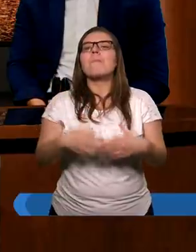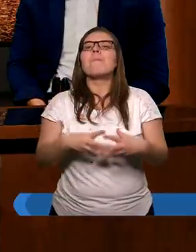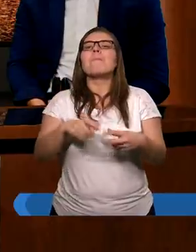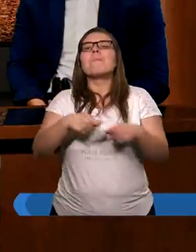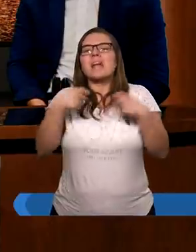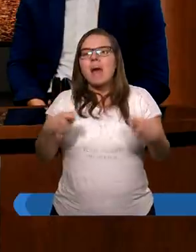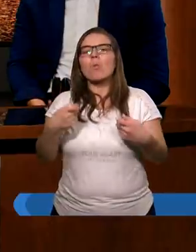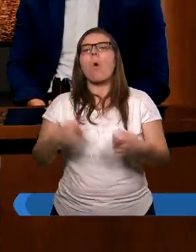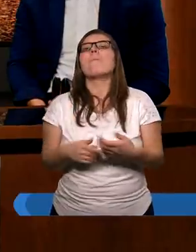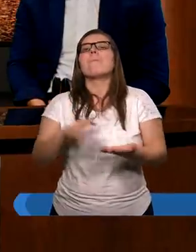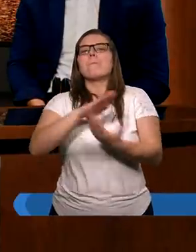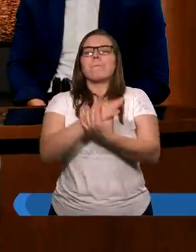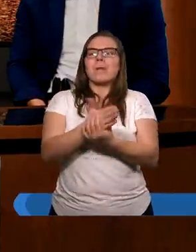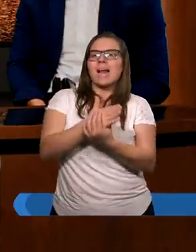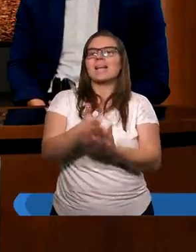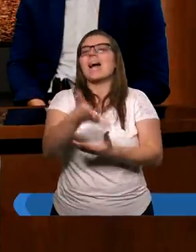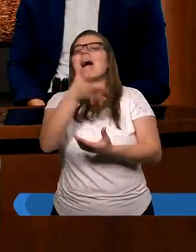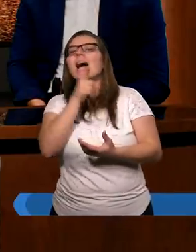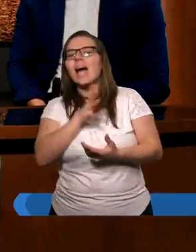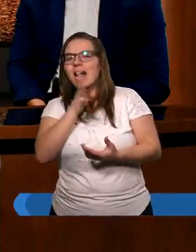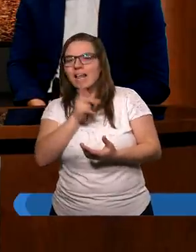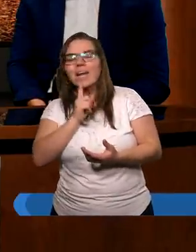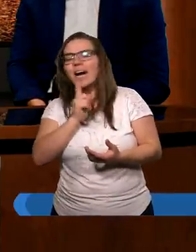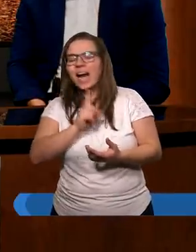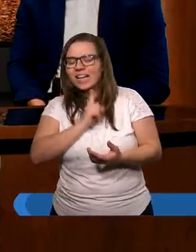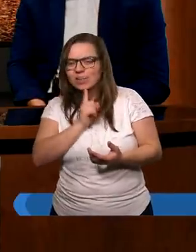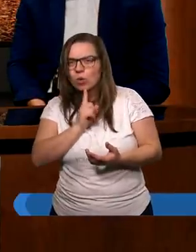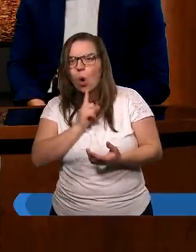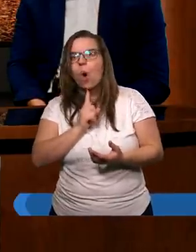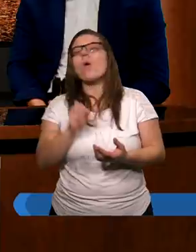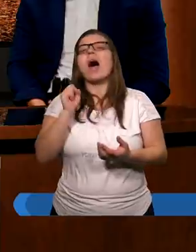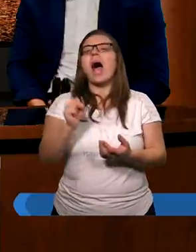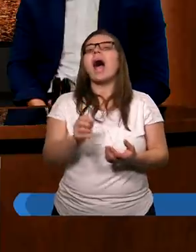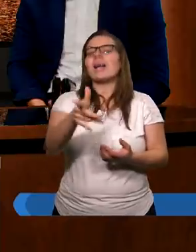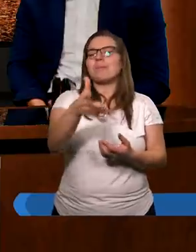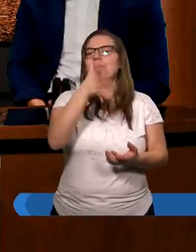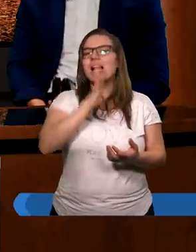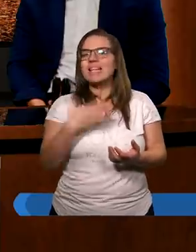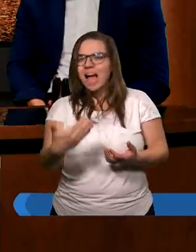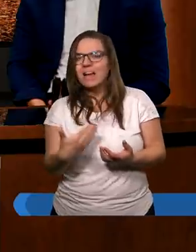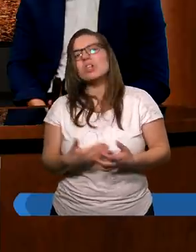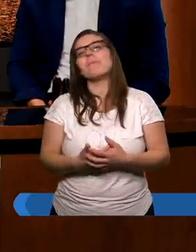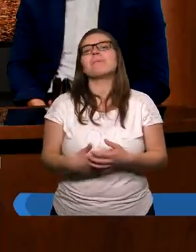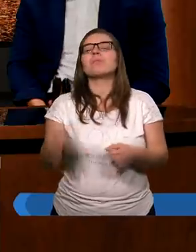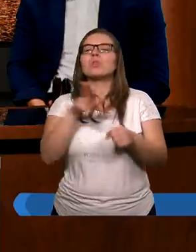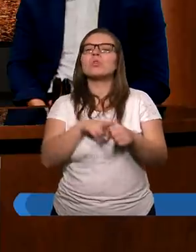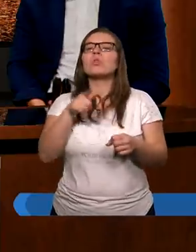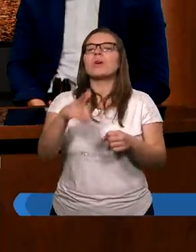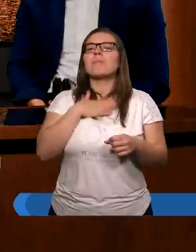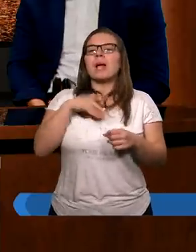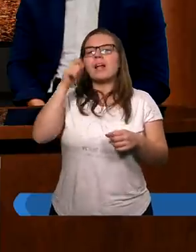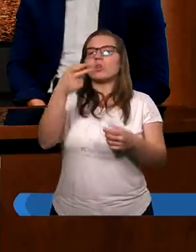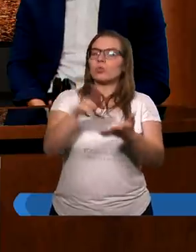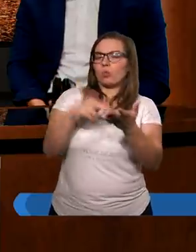przełom między religią, religią, która wskazywała na Mesjasza, a religią, na